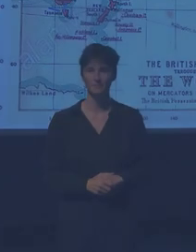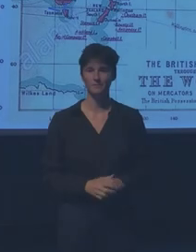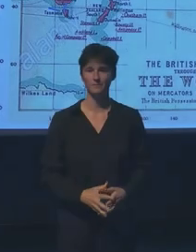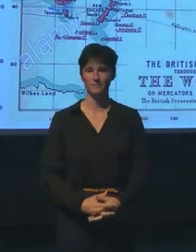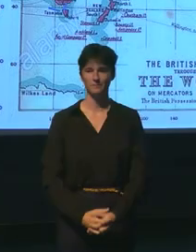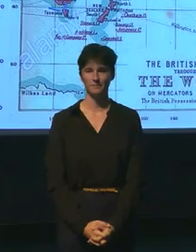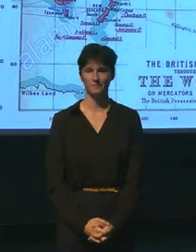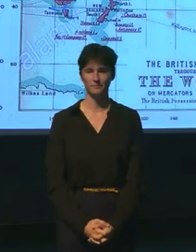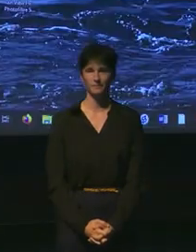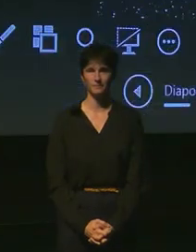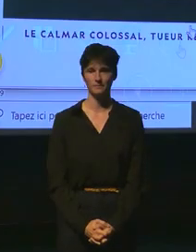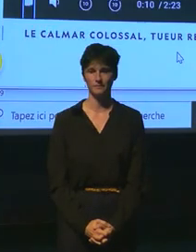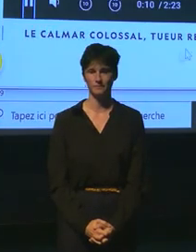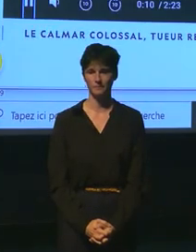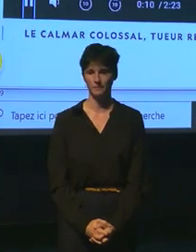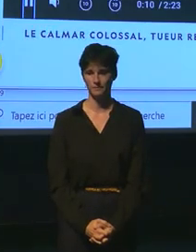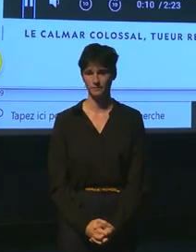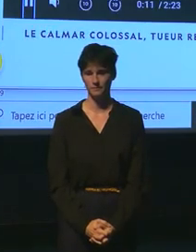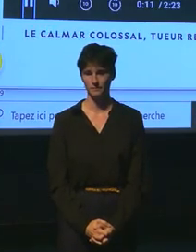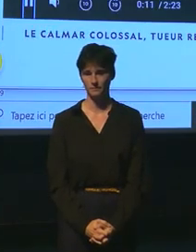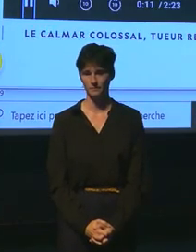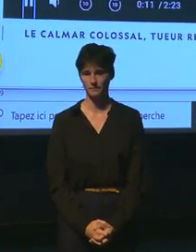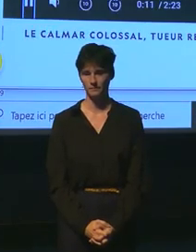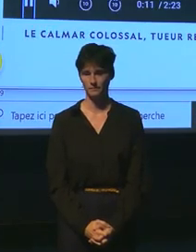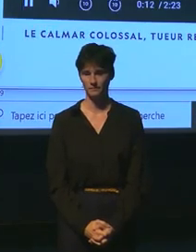avec ce m'ont observé.